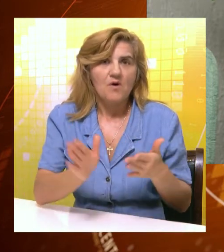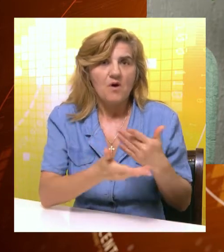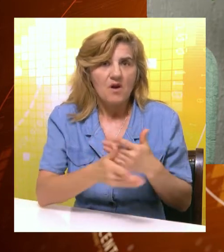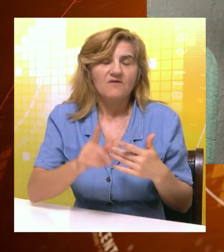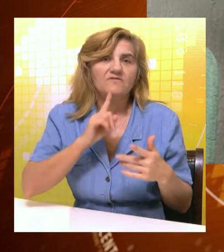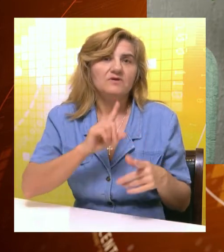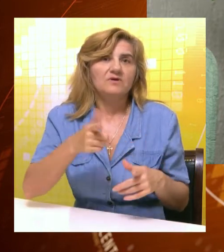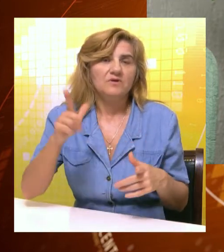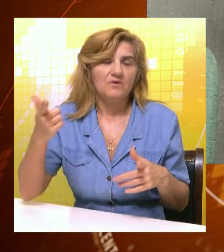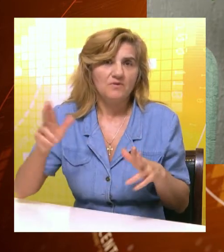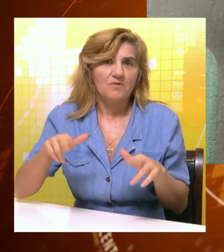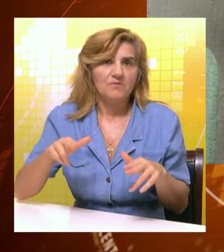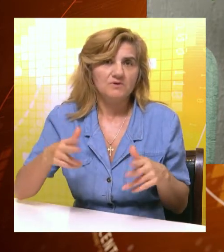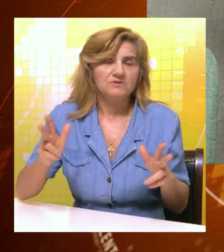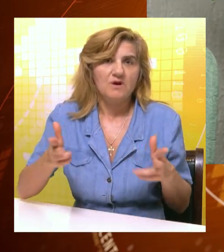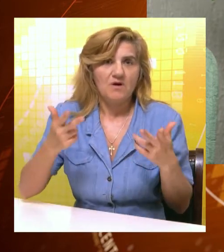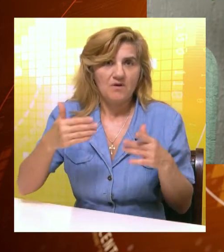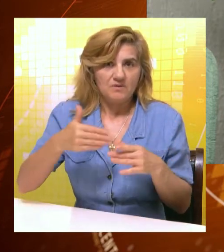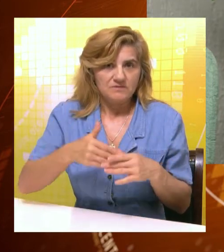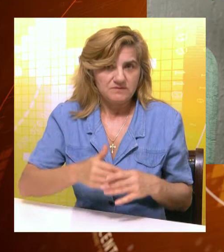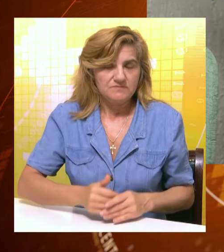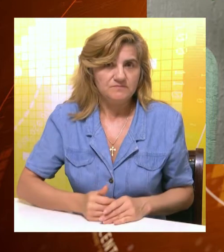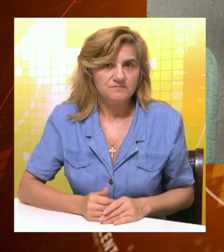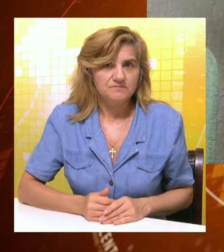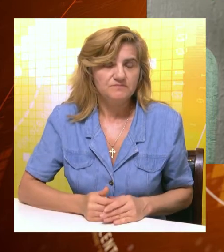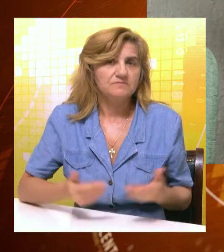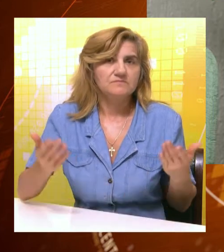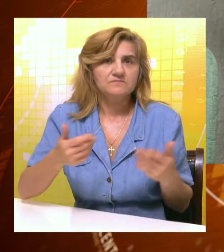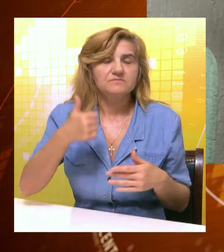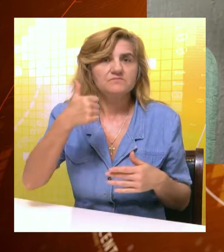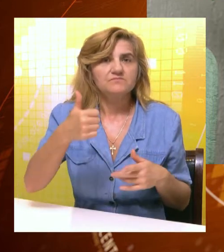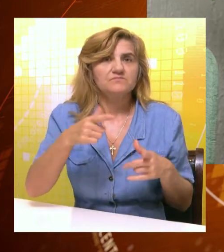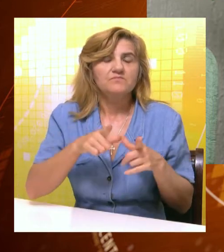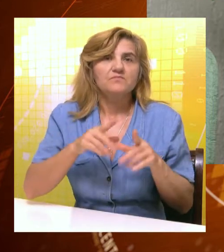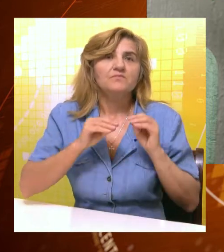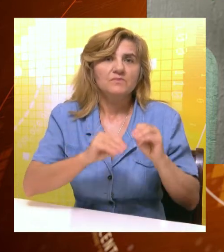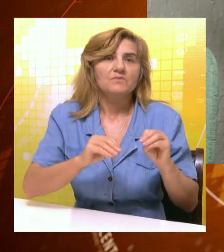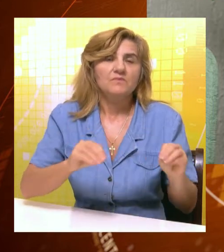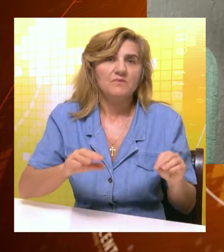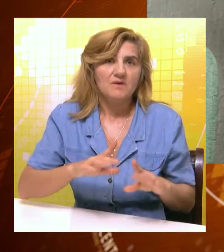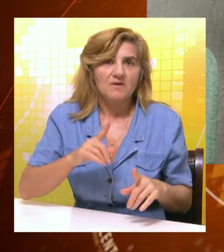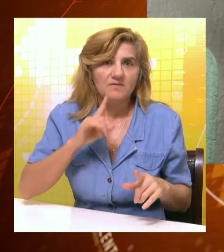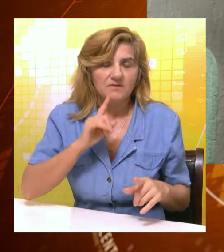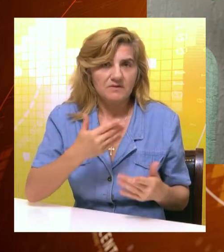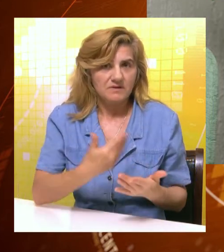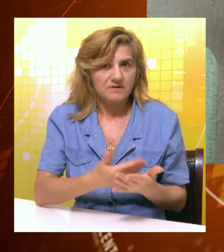znači, drugih ustanova socijalne zaštite i gde bi Subotica bio jedan lider u edukaciji, znači, tih kadrova i samim time,